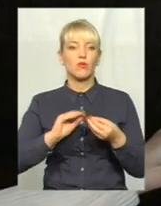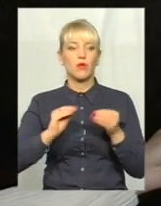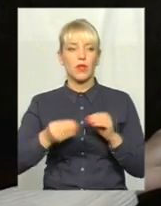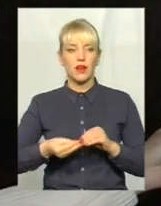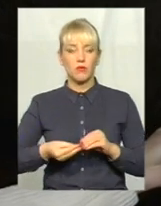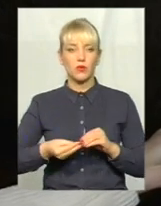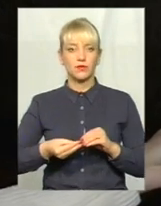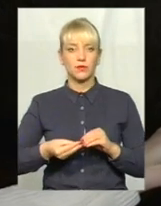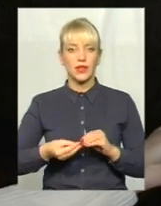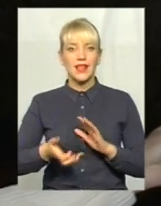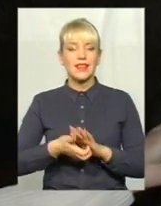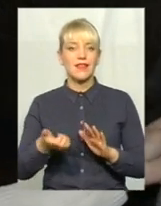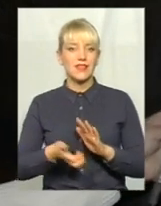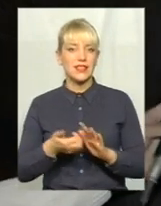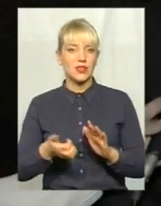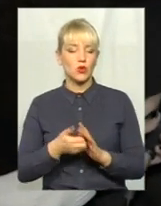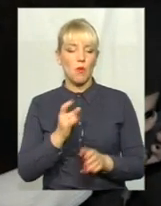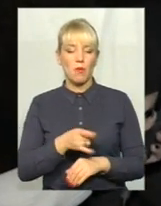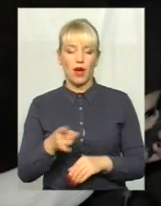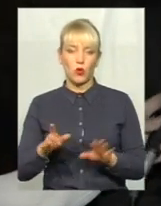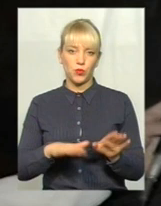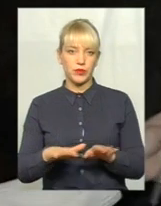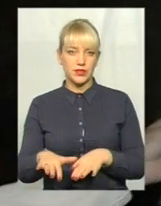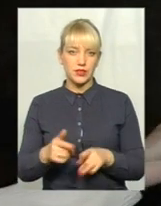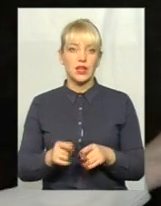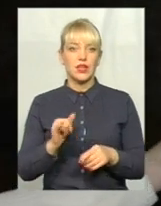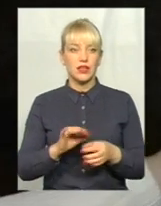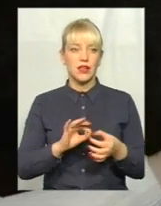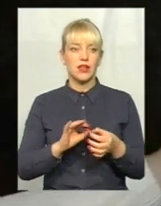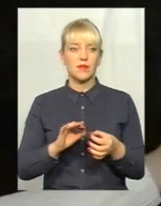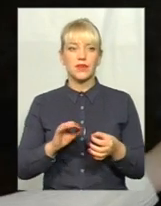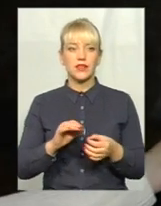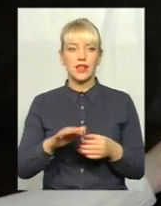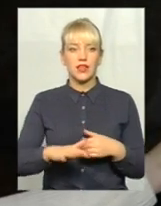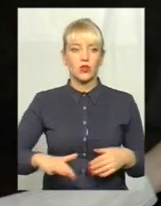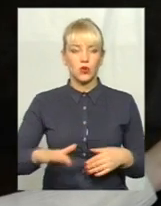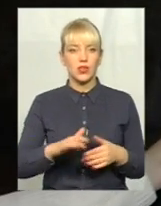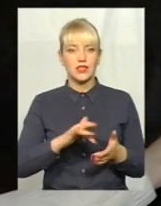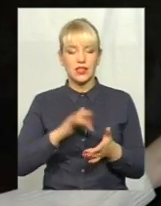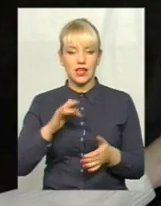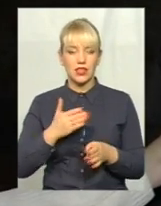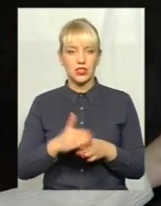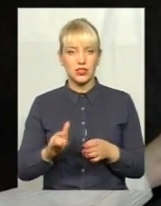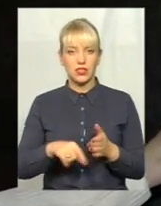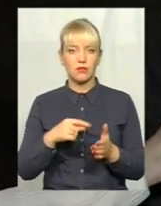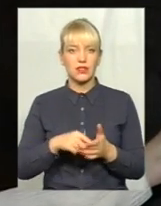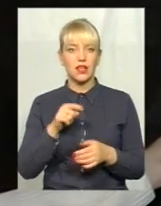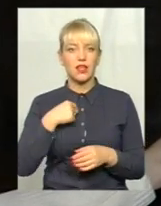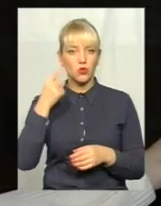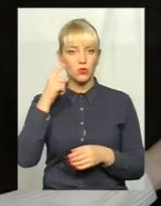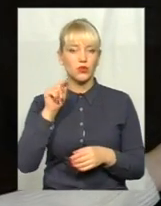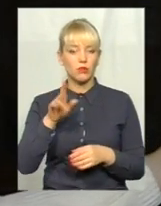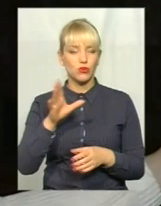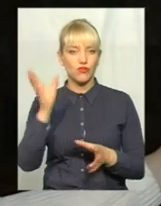дефіциту парку місць. В детальному плані території центральної частини міста там, я думаю, що будуть